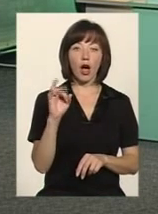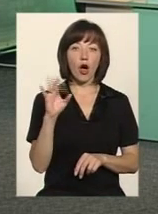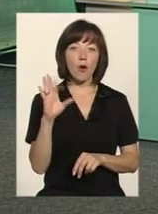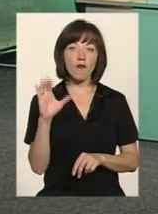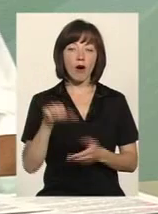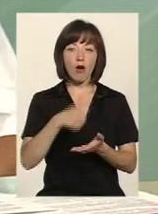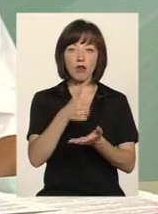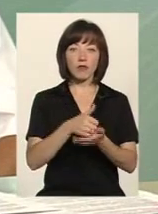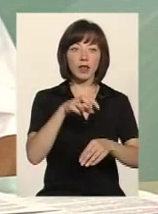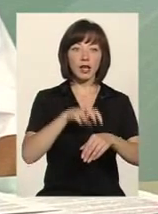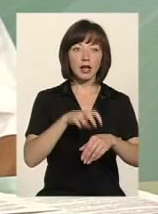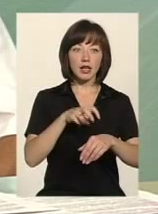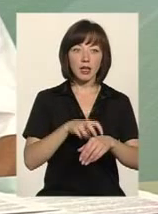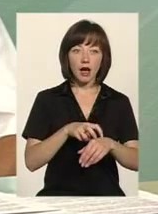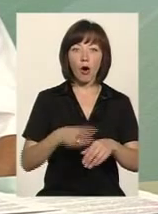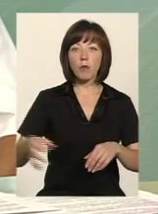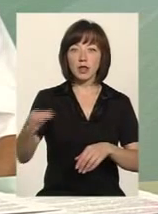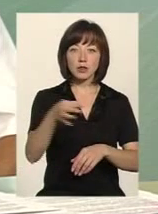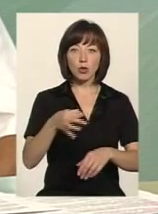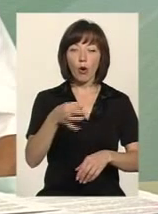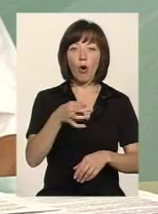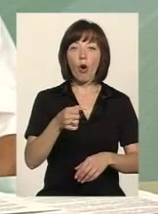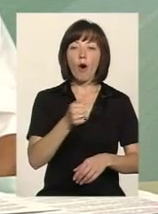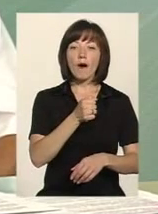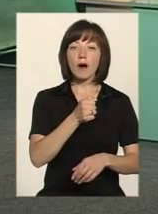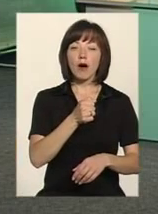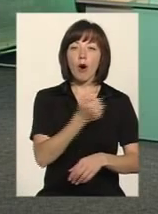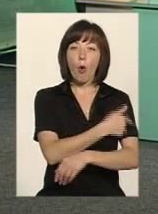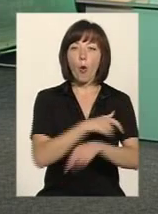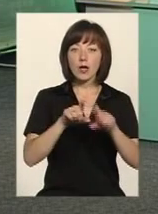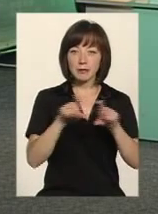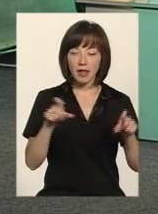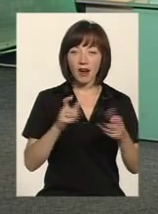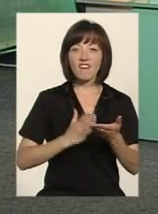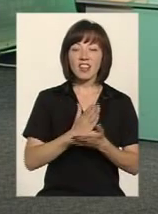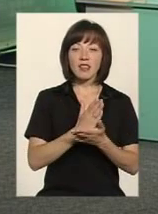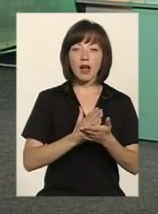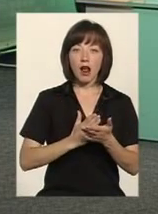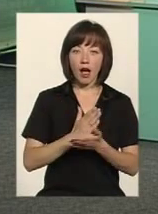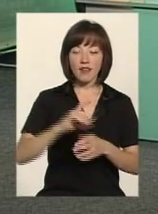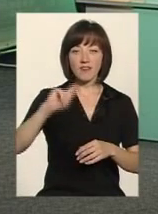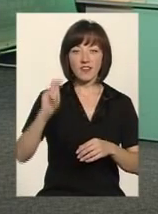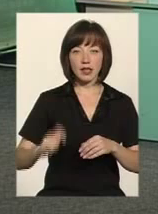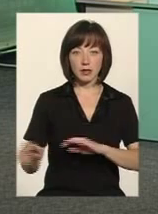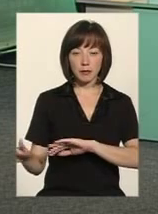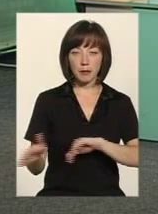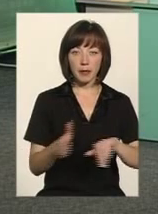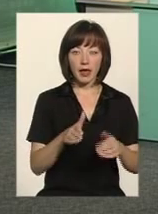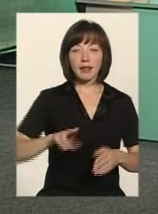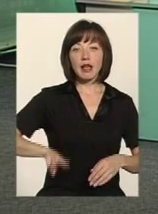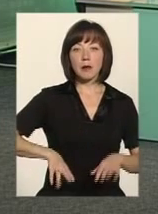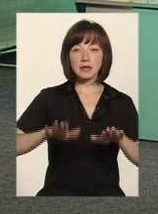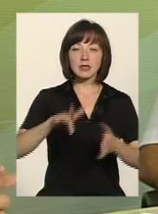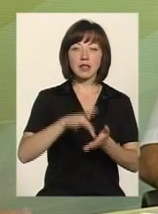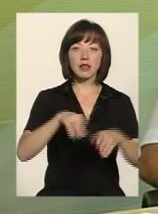Хмельницького обласного госпіталю ветеранів війни. Вітаю, пані Оксана. І Григорій Йгоцький, директор Хмельницького місцевого центру з